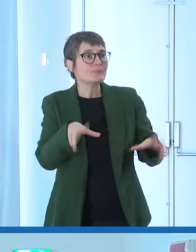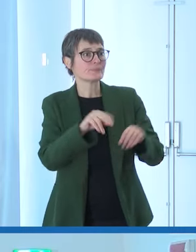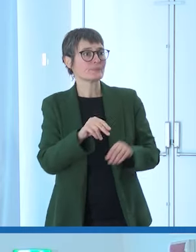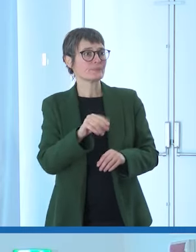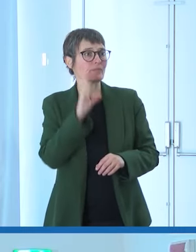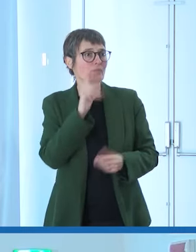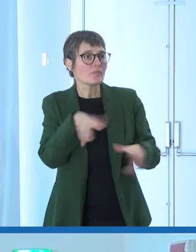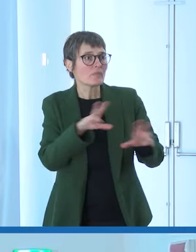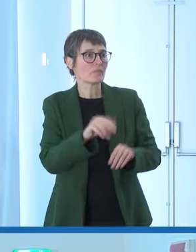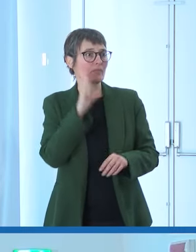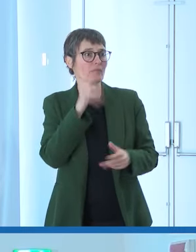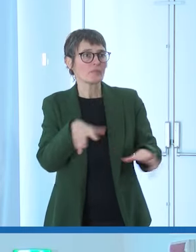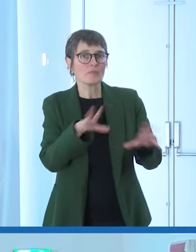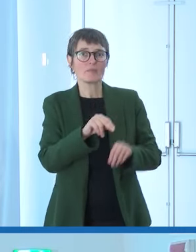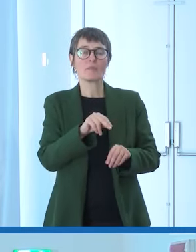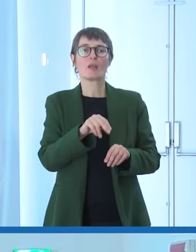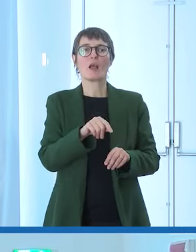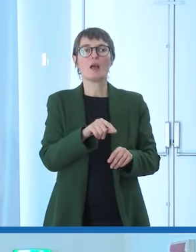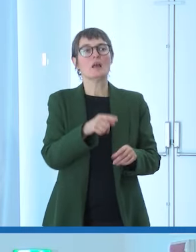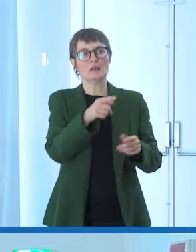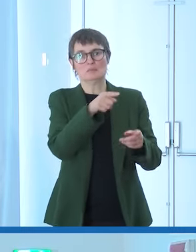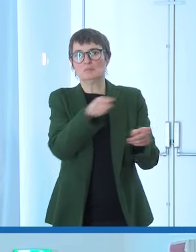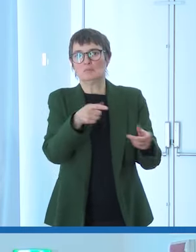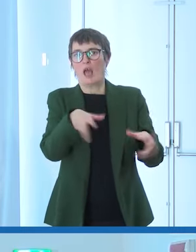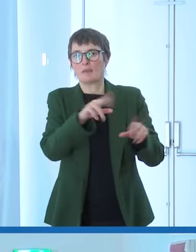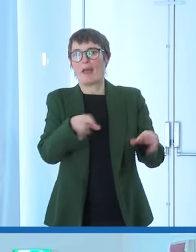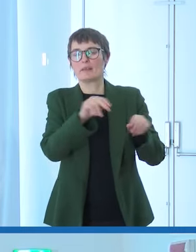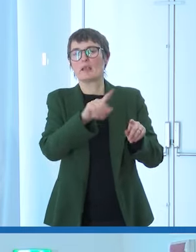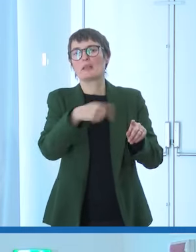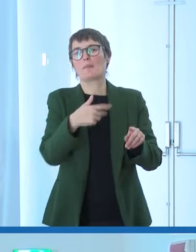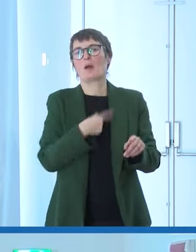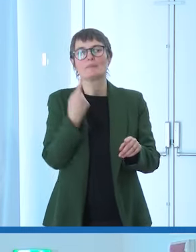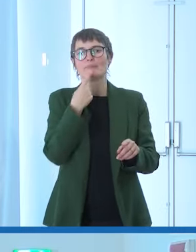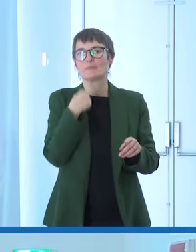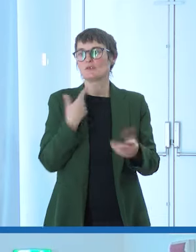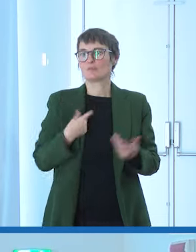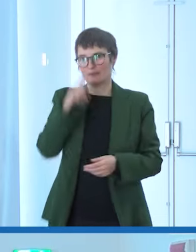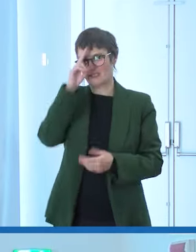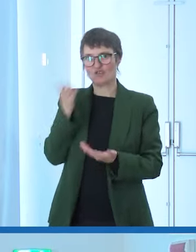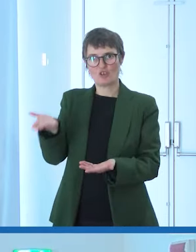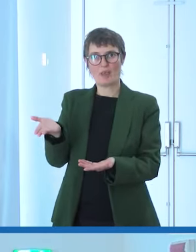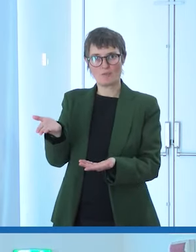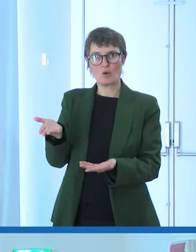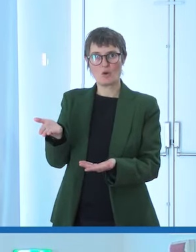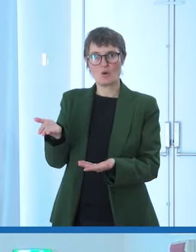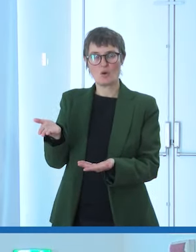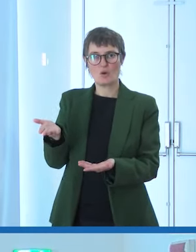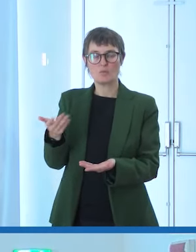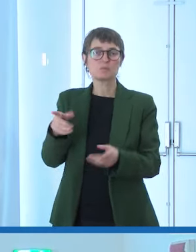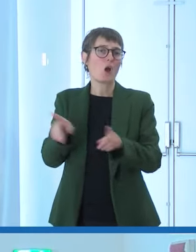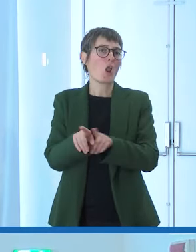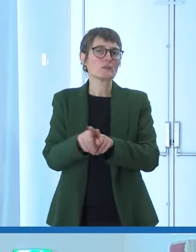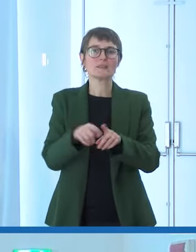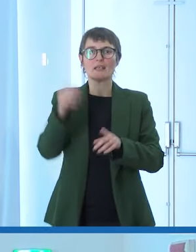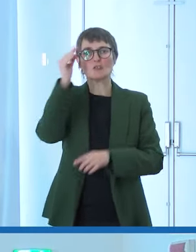chiede se sei scemo e anche apprendere le lingue straniere può essere un elemento di difficoltà in più tant'è che a un certo punto perché capisci